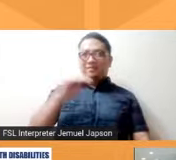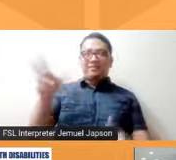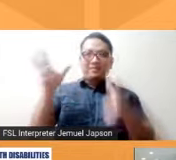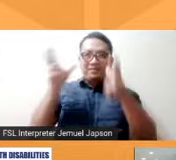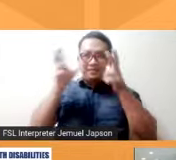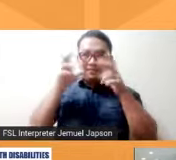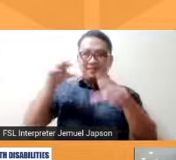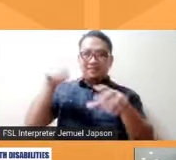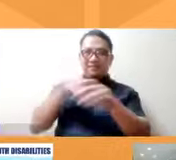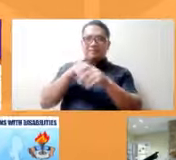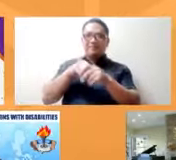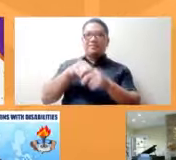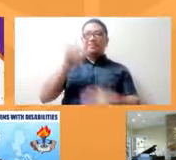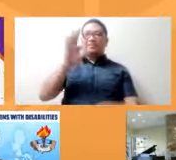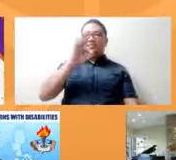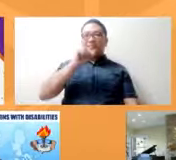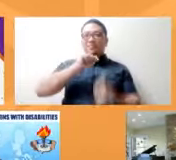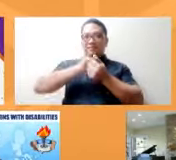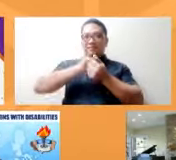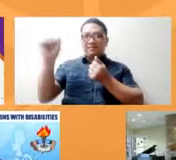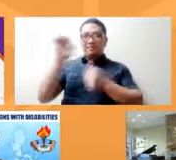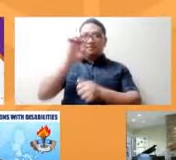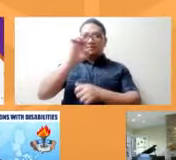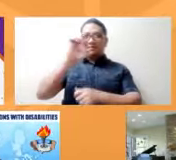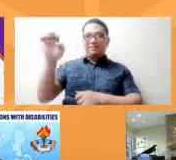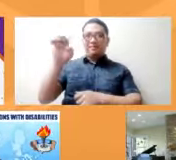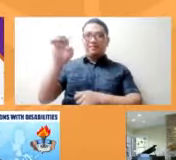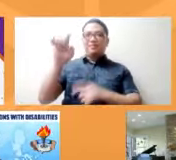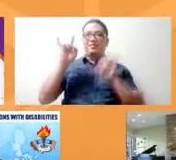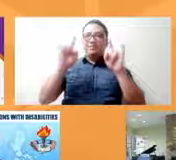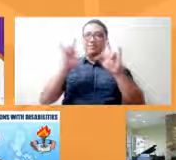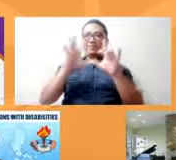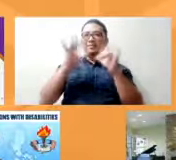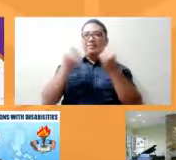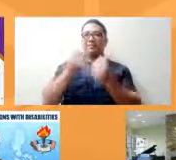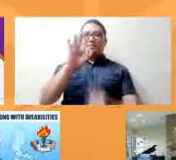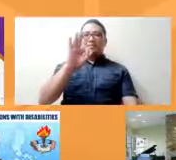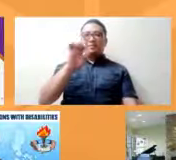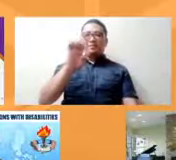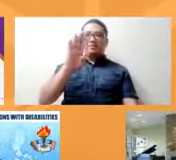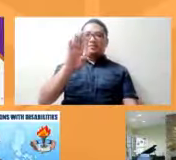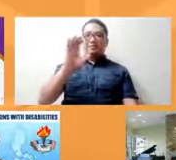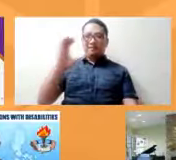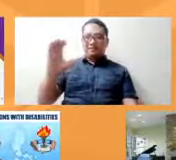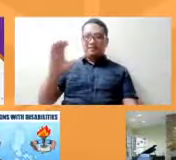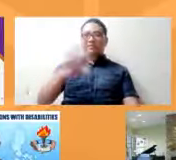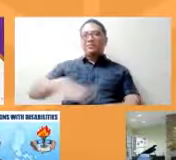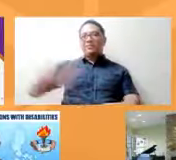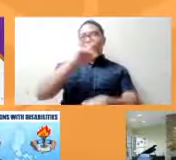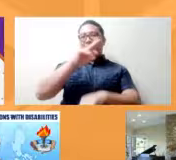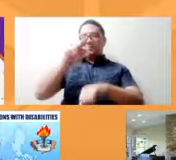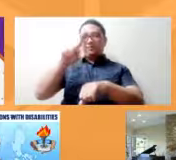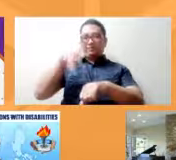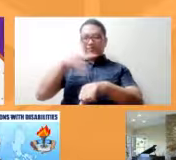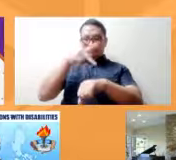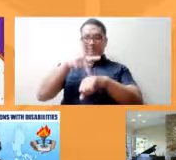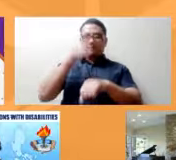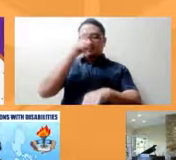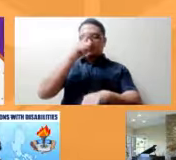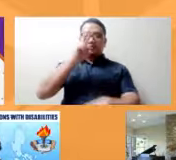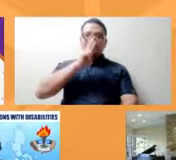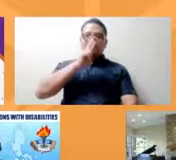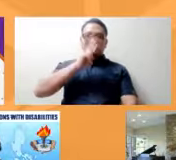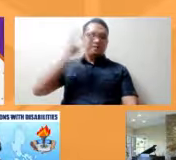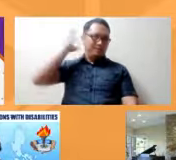tayo sa hintila ng Far East Broadcasting Company o FABC Radio TV Nationwide mula Luzon Visayas at